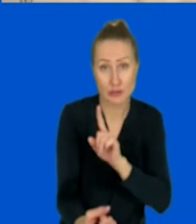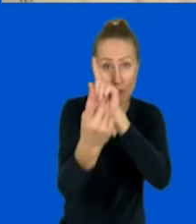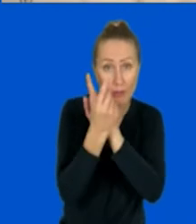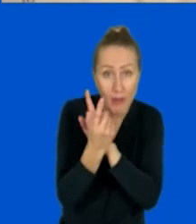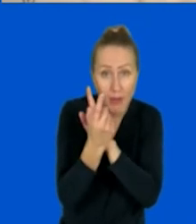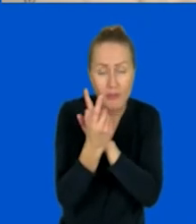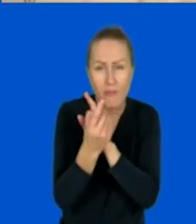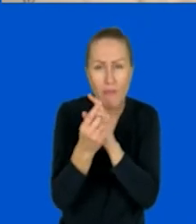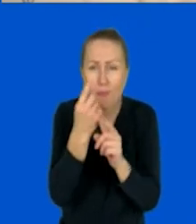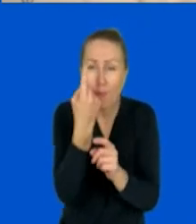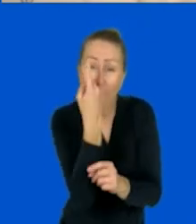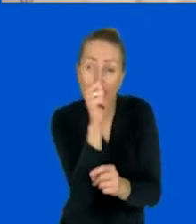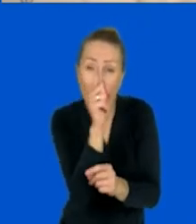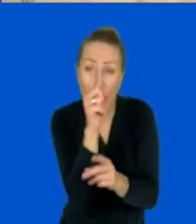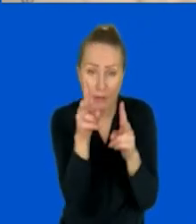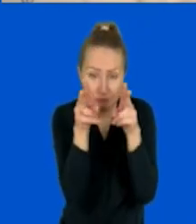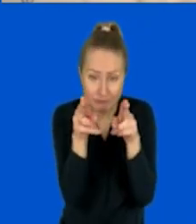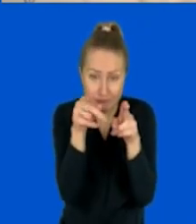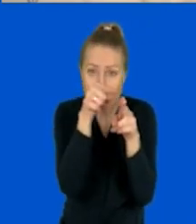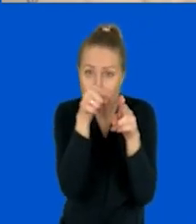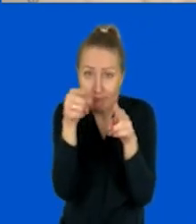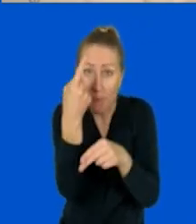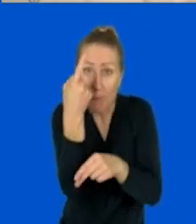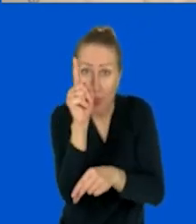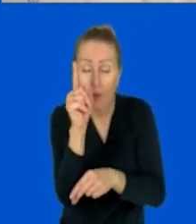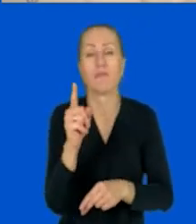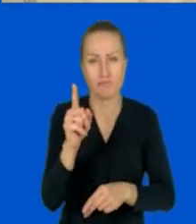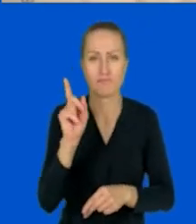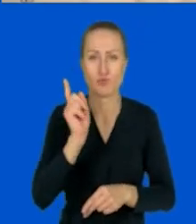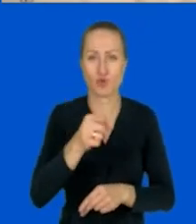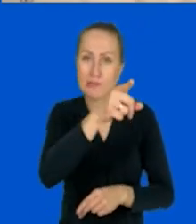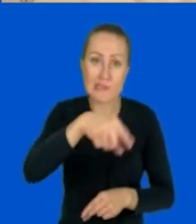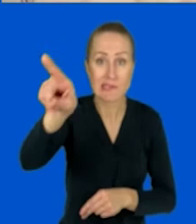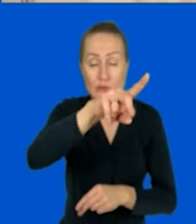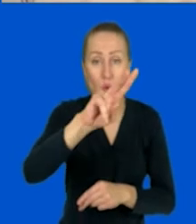jednej minuty, dosłownie, zaangażować uczestników,